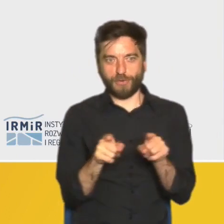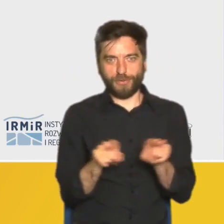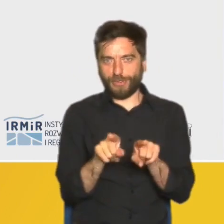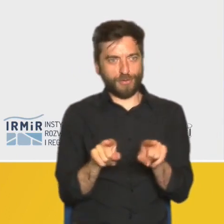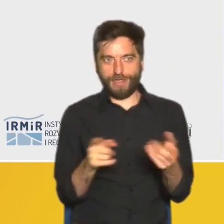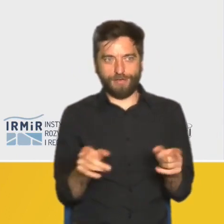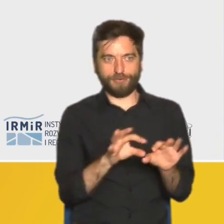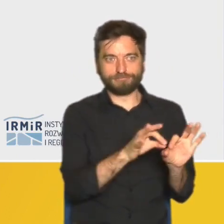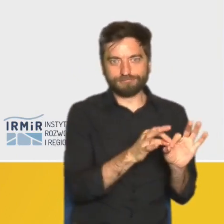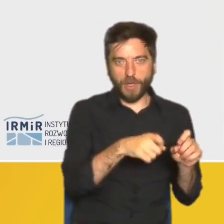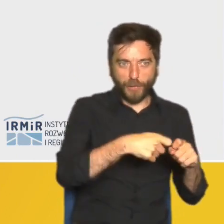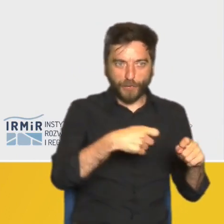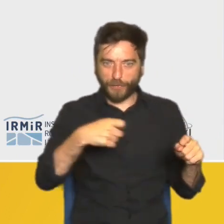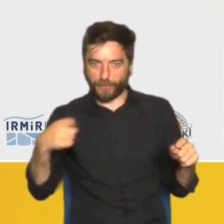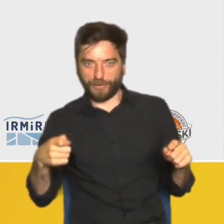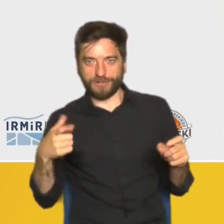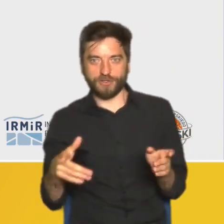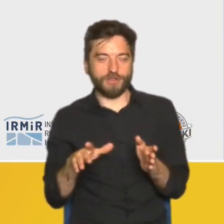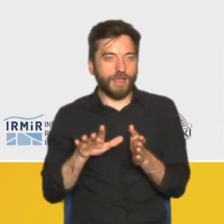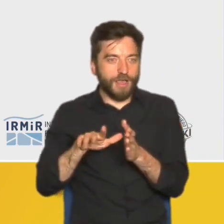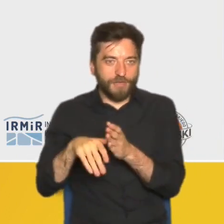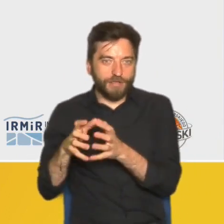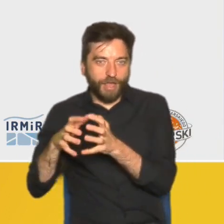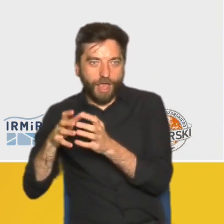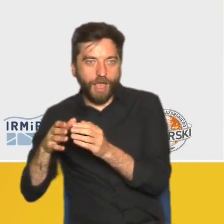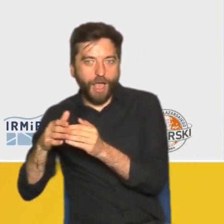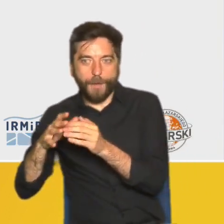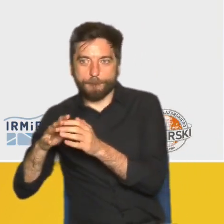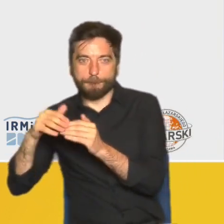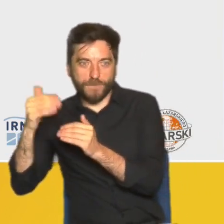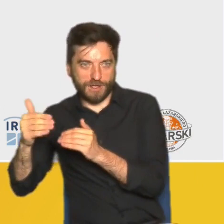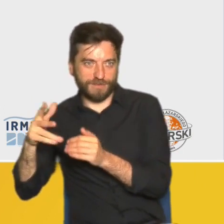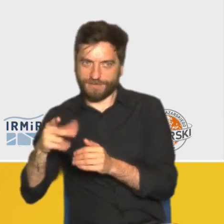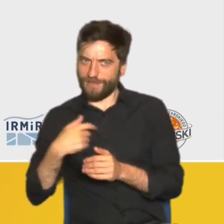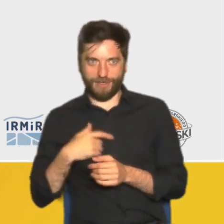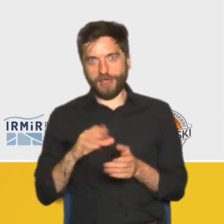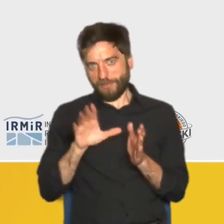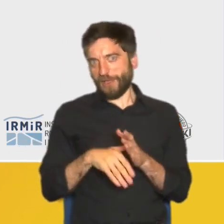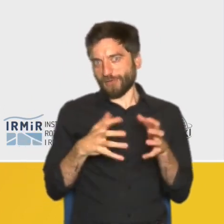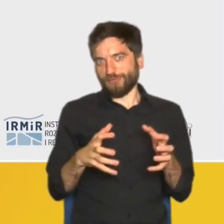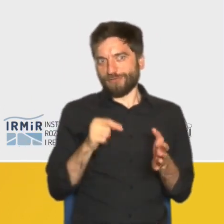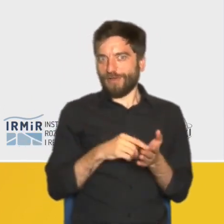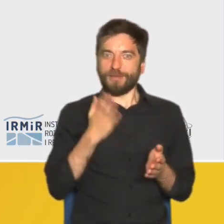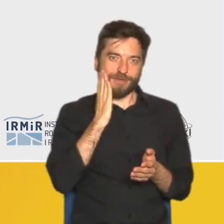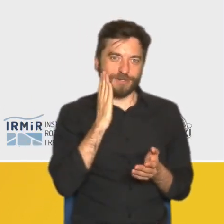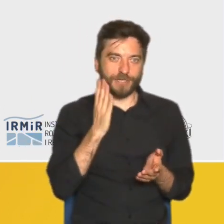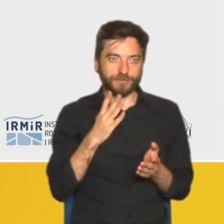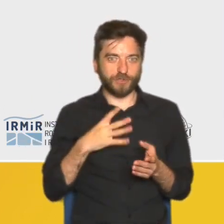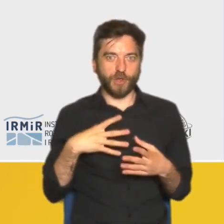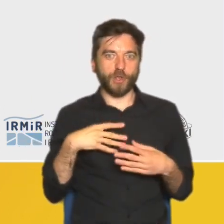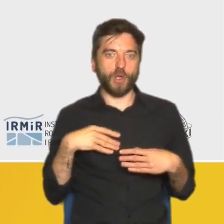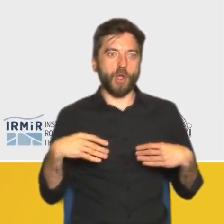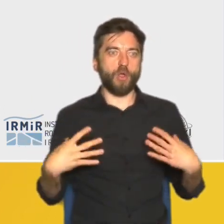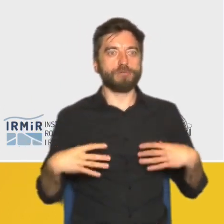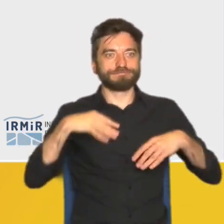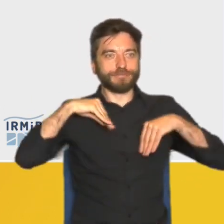Bardzo często w ogóle się nie definiują jako mieszkańcy przedmieści, tylko dużego miasta. Mają silną tożsamość miasta centralnego albo w ogóle miasto